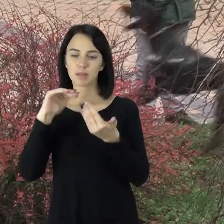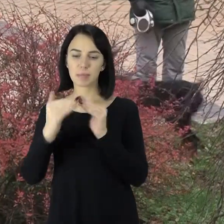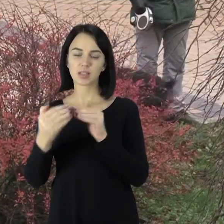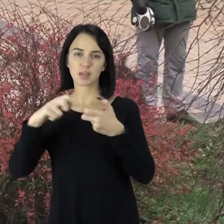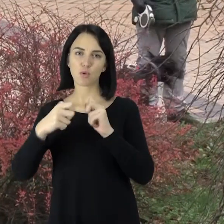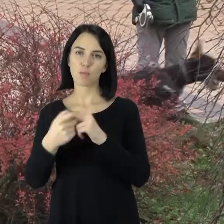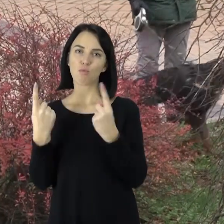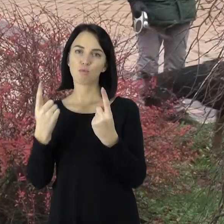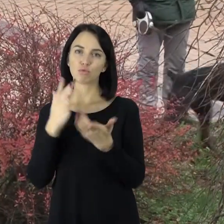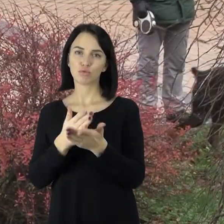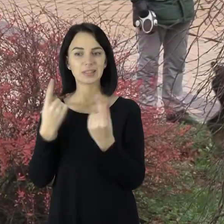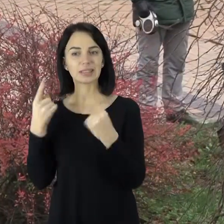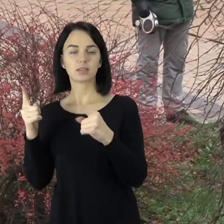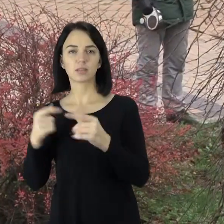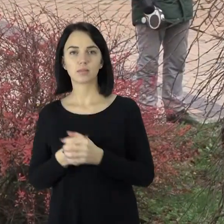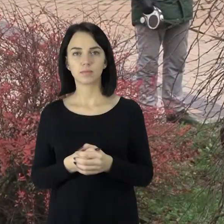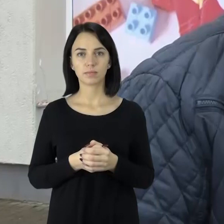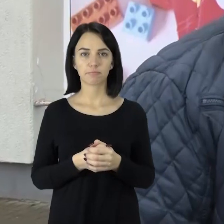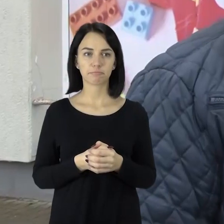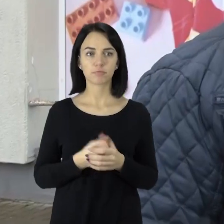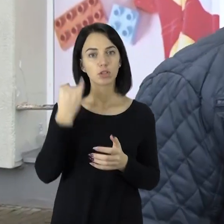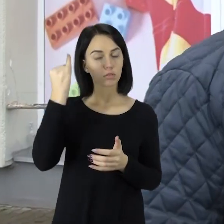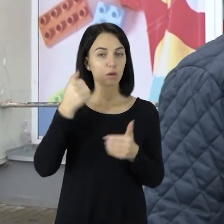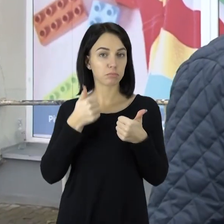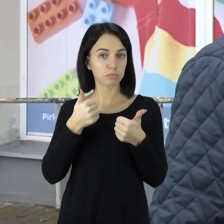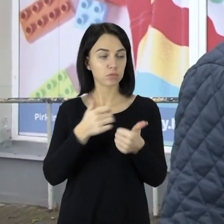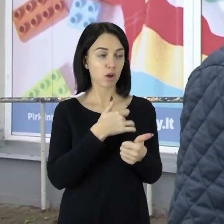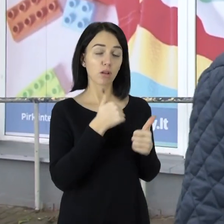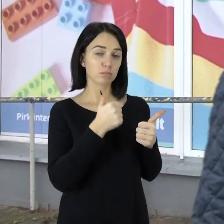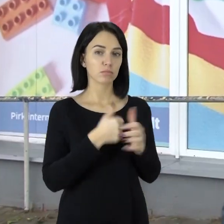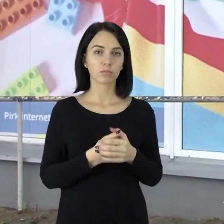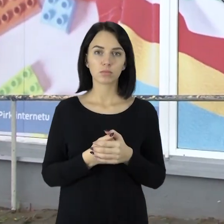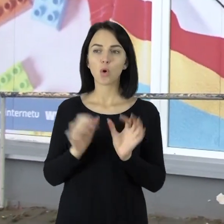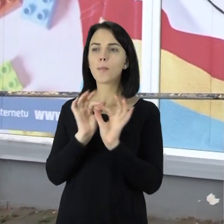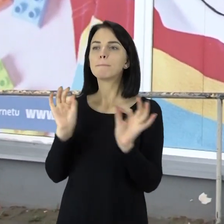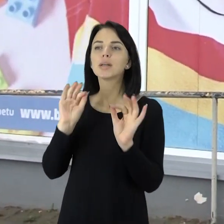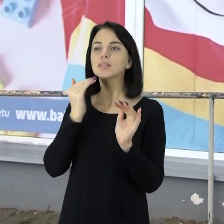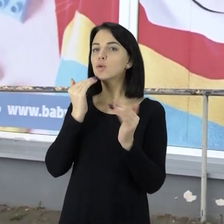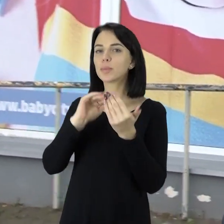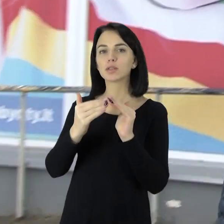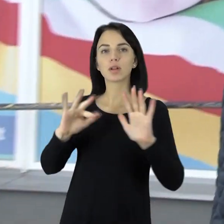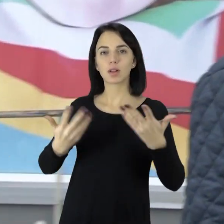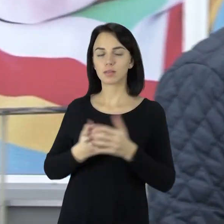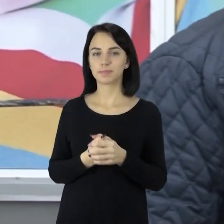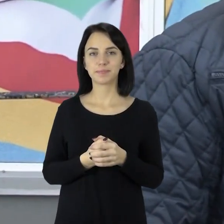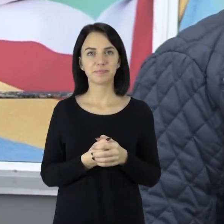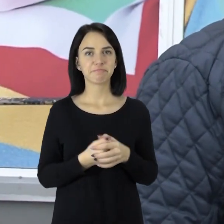dalykų. Kaip manot, ar gerai įdėja? Gal ir gerai. O pats ar turėtumėt ką pasiūlyti Šiauliu miestui?